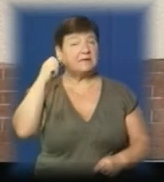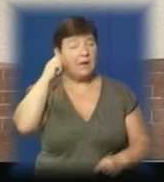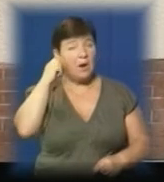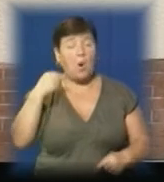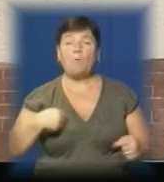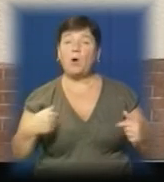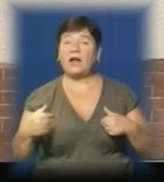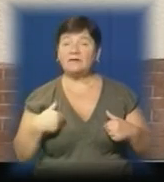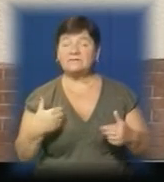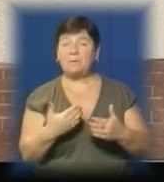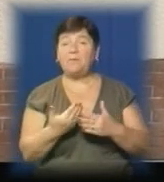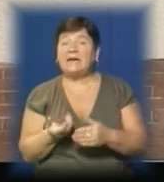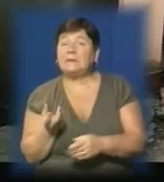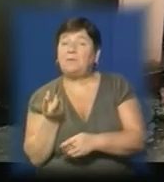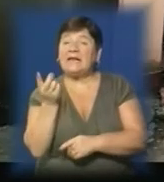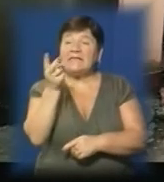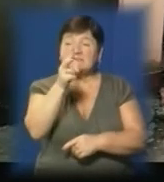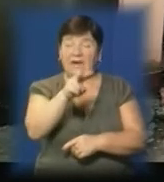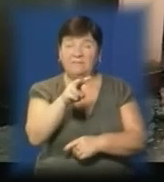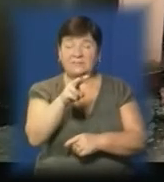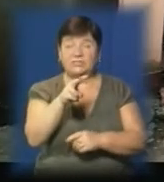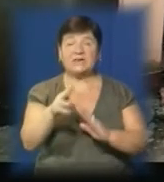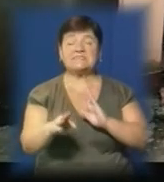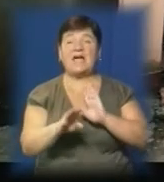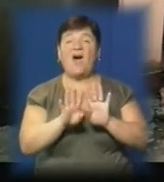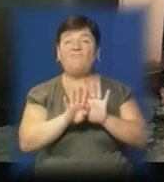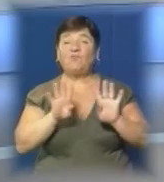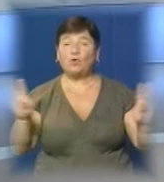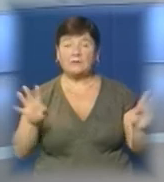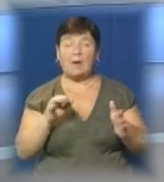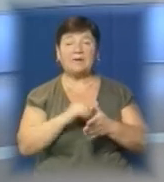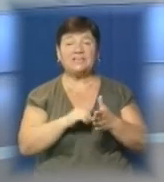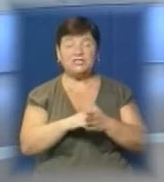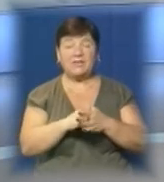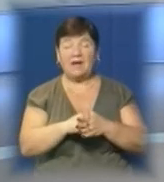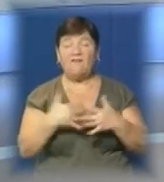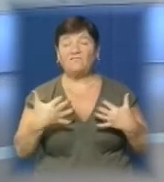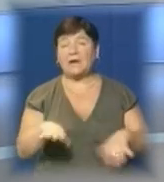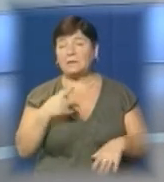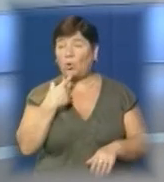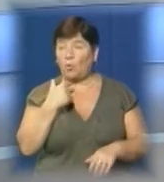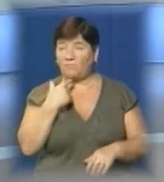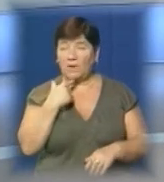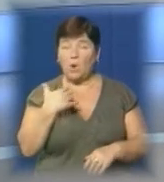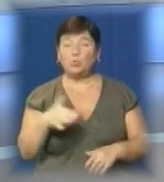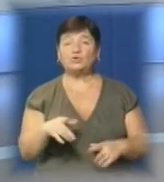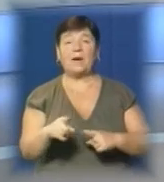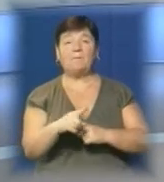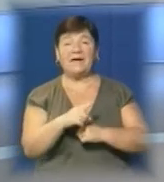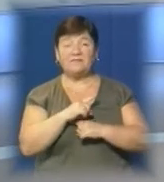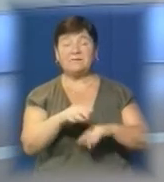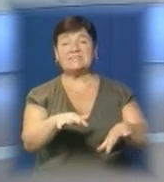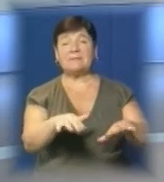поранився, перелізаючи через ковані ворота. Причина смерті – втрата крові. Чоловіка вже мертвим забрала